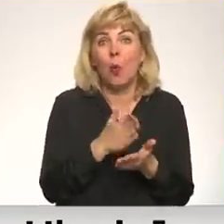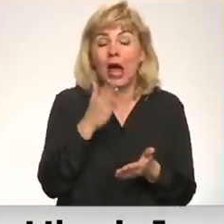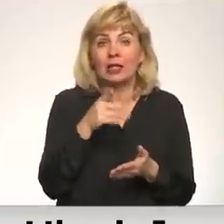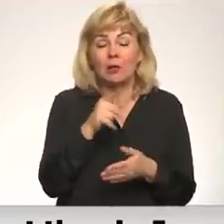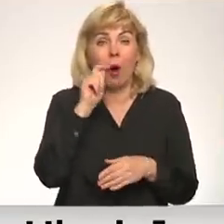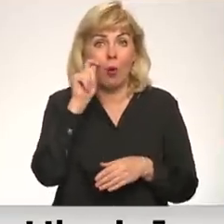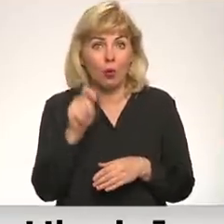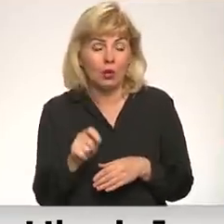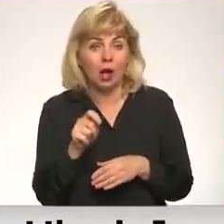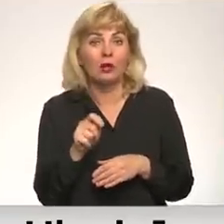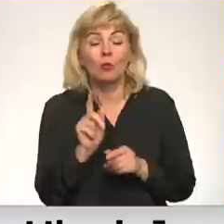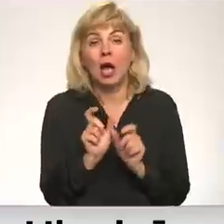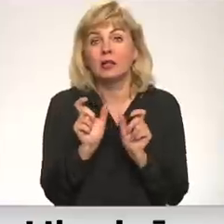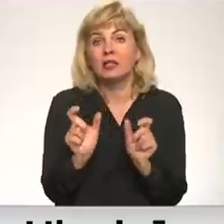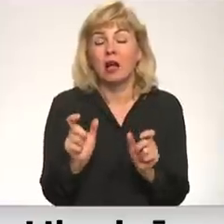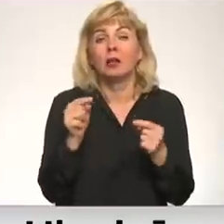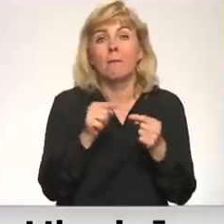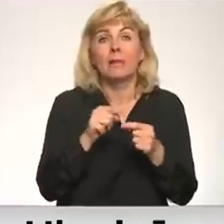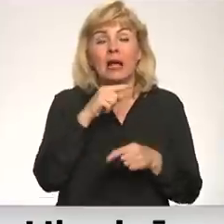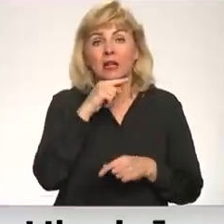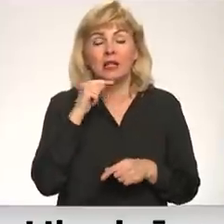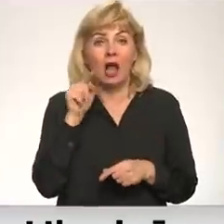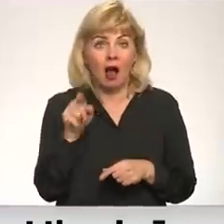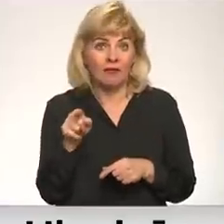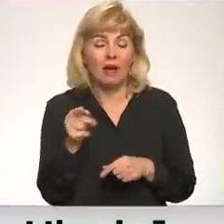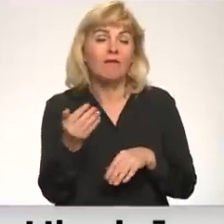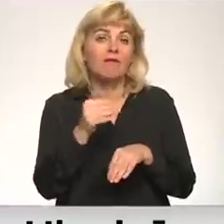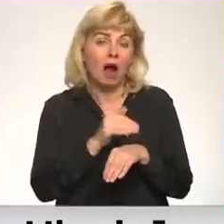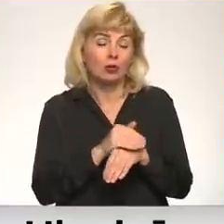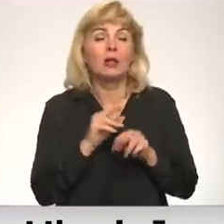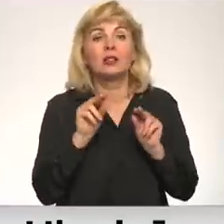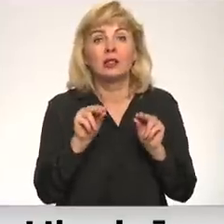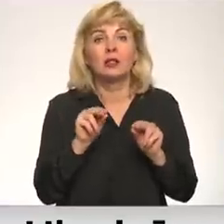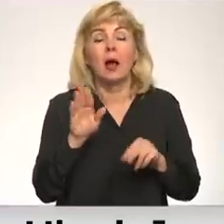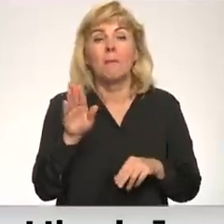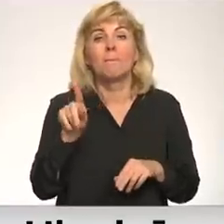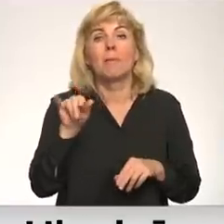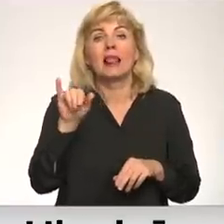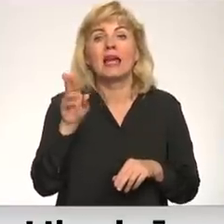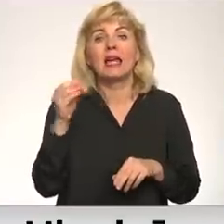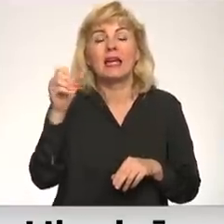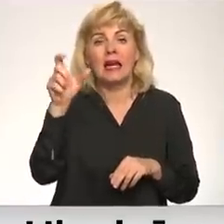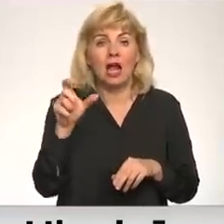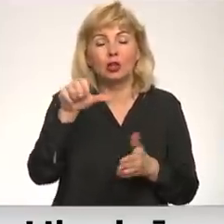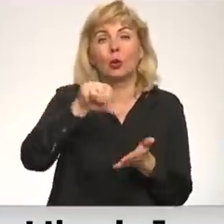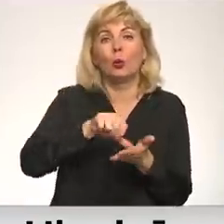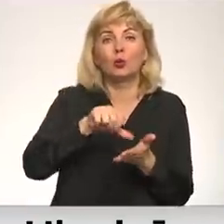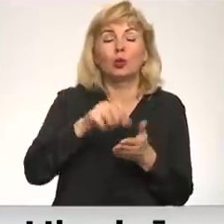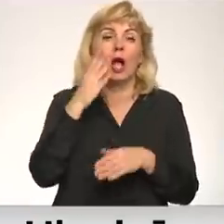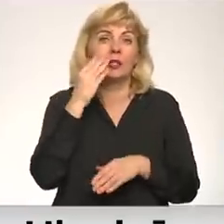Ukrainā un sankcijām pret Krieviju. Līdz ar to, faktiski, es ticu, ka Blinkēns uzrunās Moldovu, lai